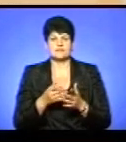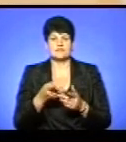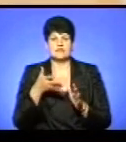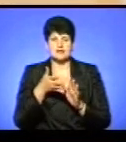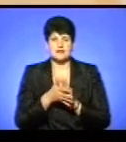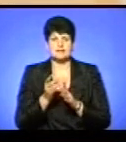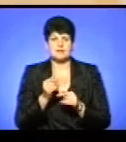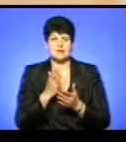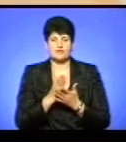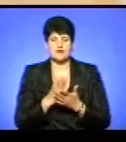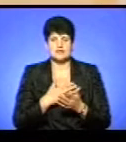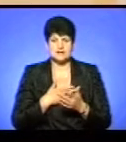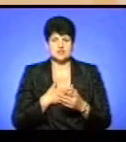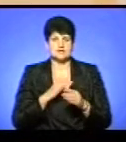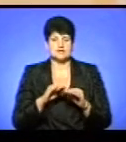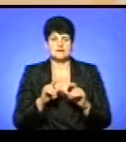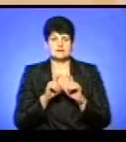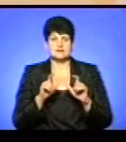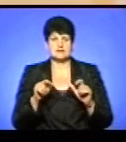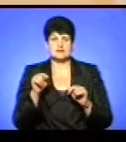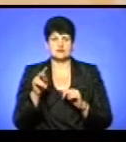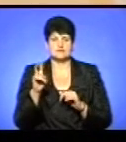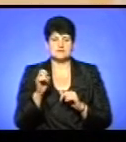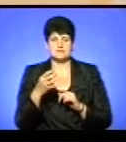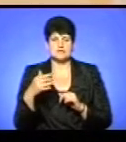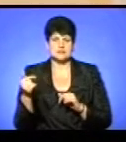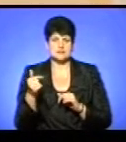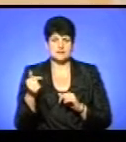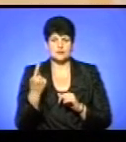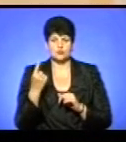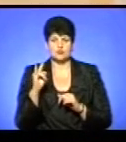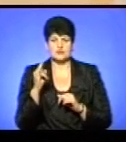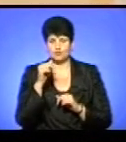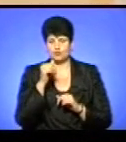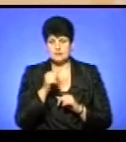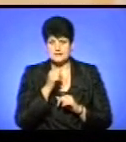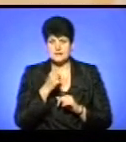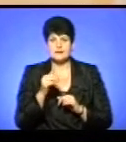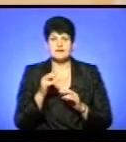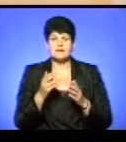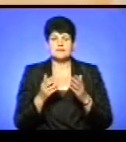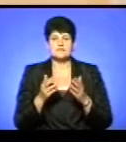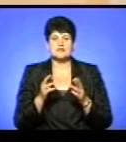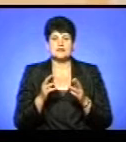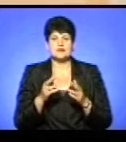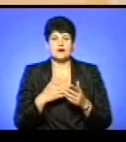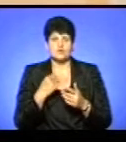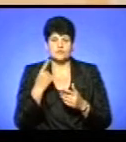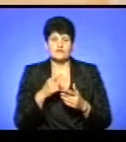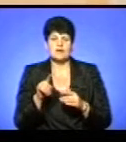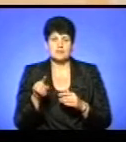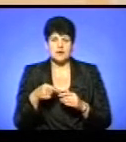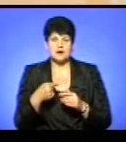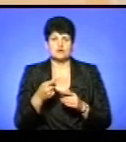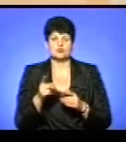закладах до шкільної відсвіти у розмірі 1215 гривень на оку дитину місяць. Є список та вимагання, щоб задає нам